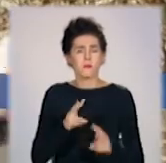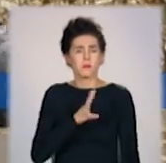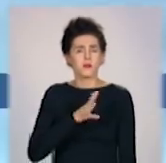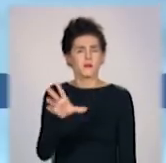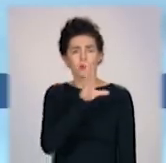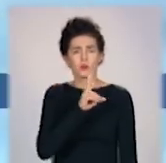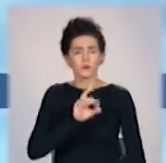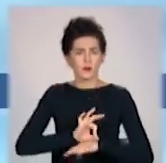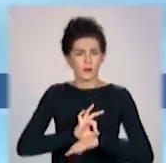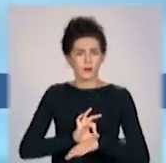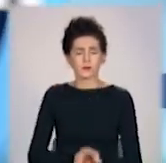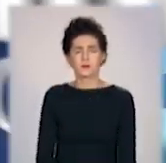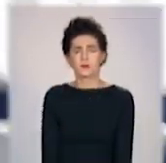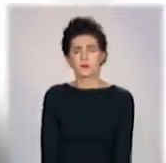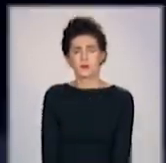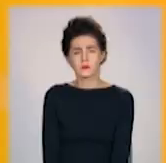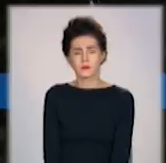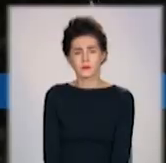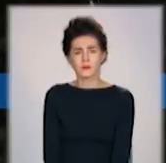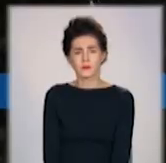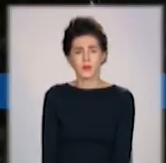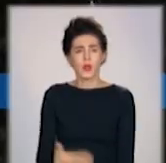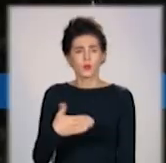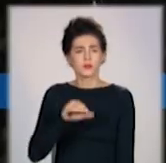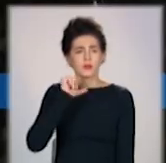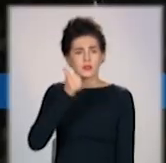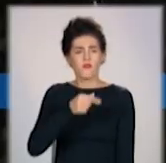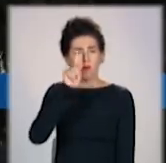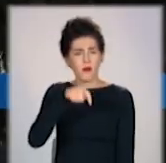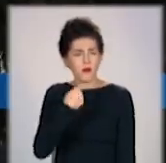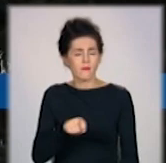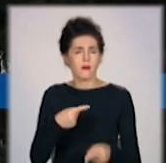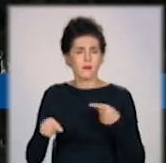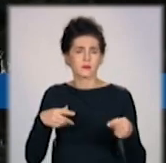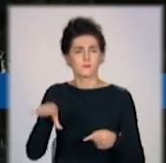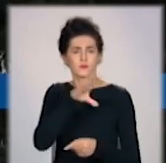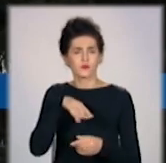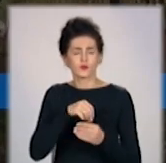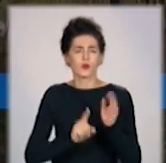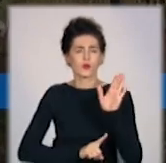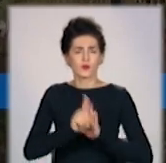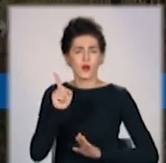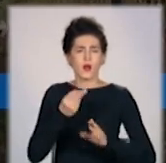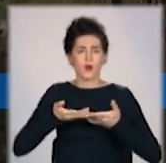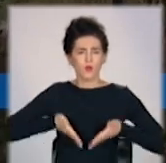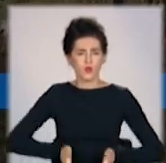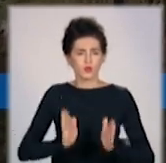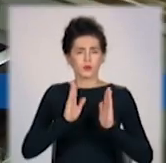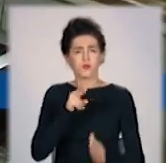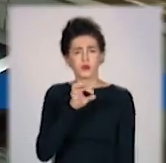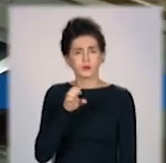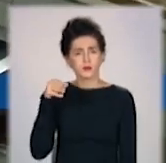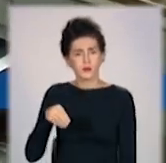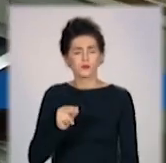хворим? Вже завтра в православних вірян розпочнеться різдвяний піст. Чим